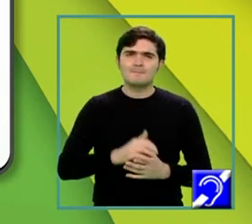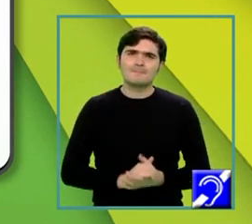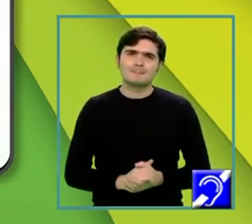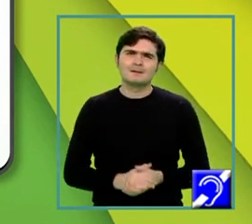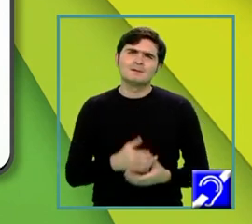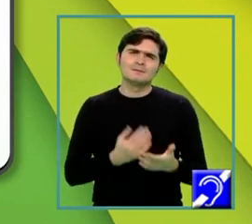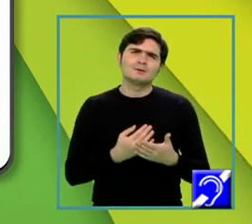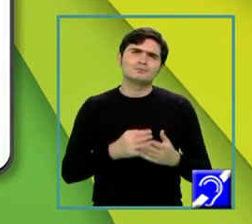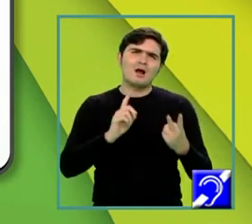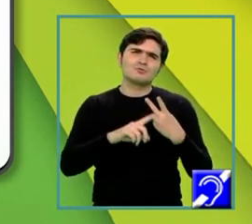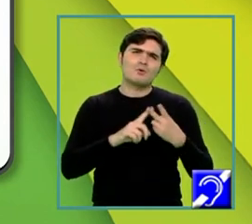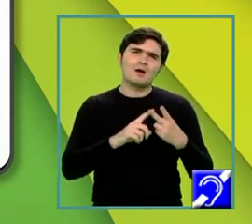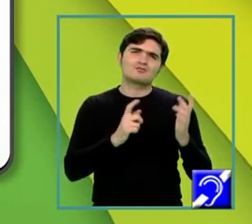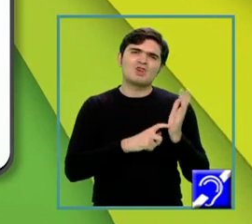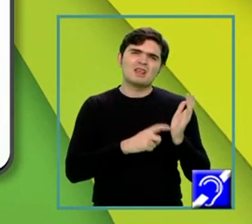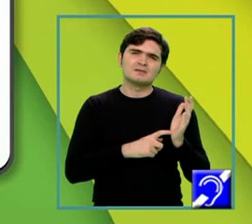Pentru a doua cerință